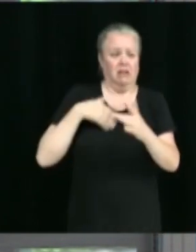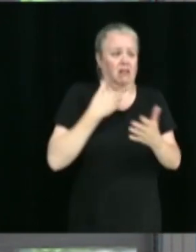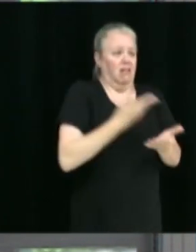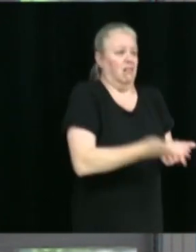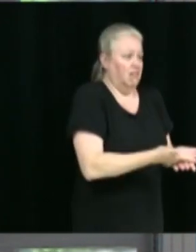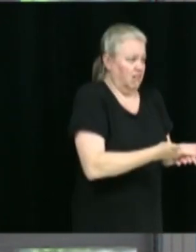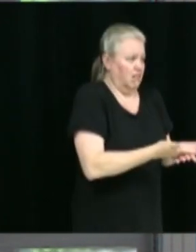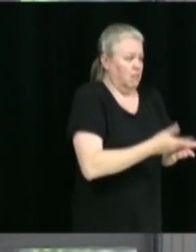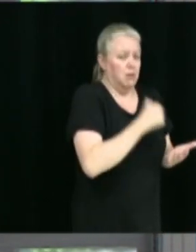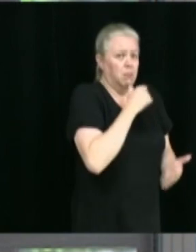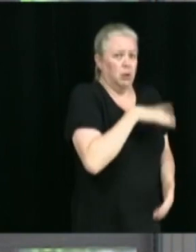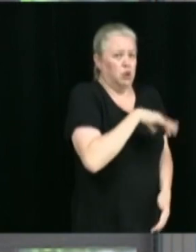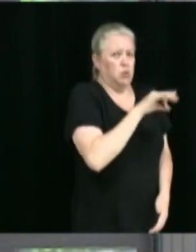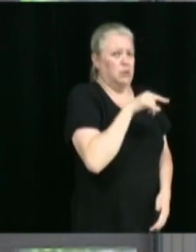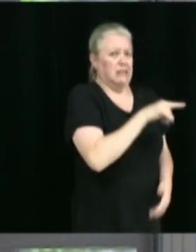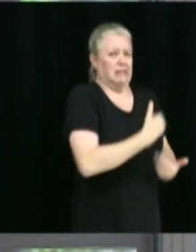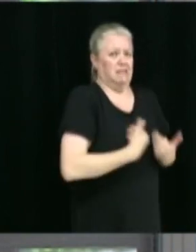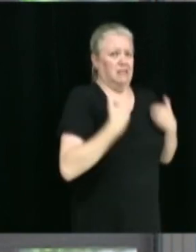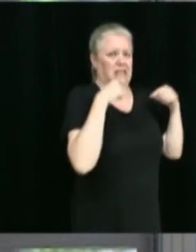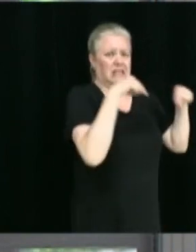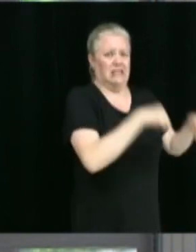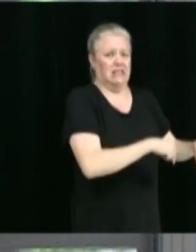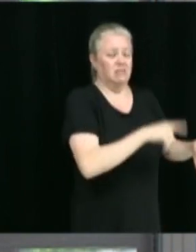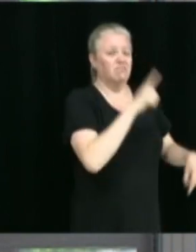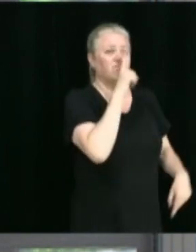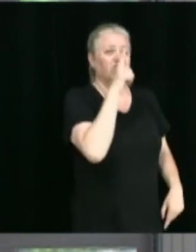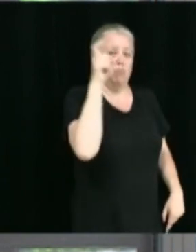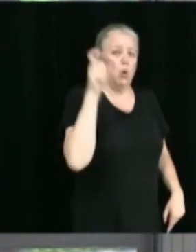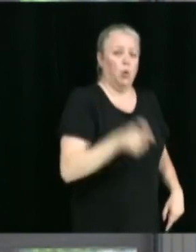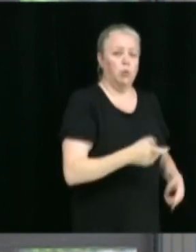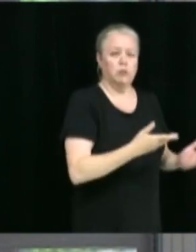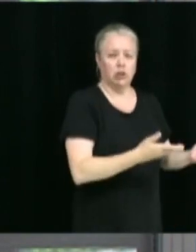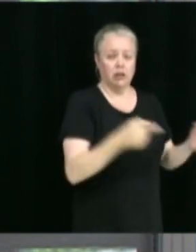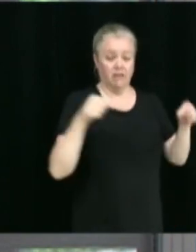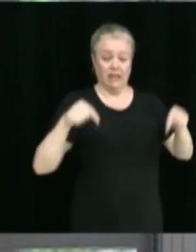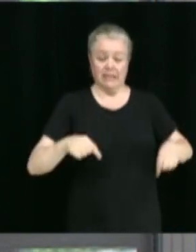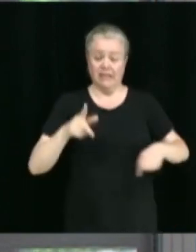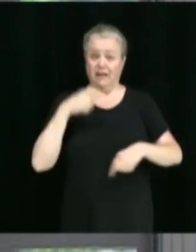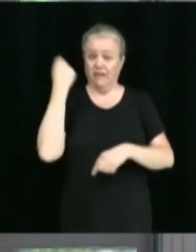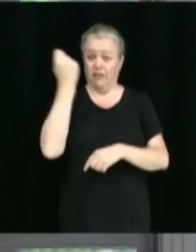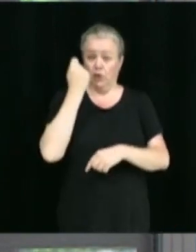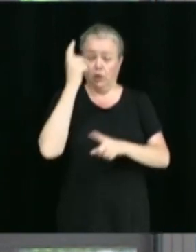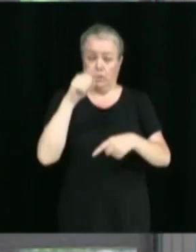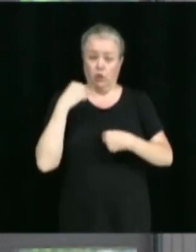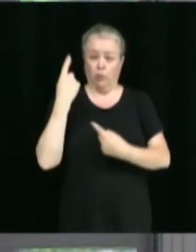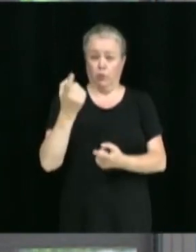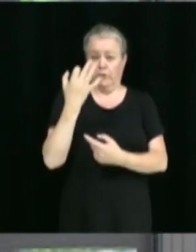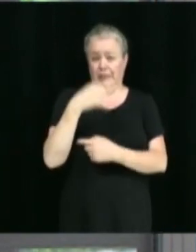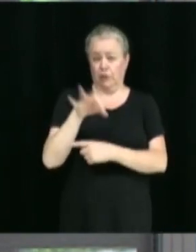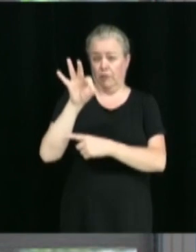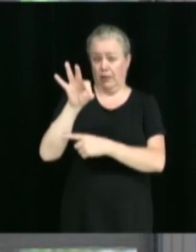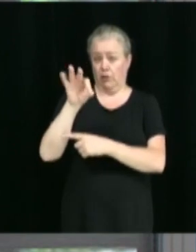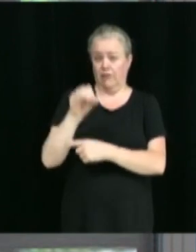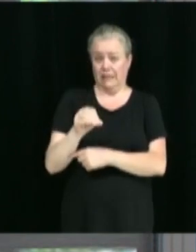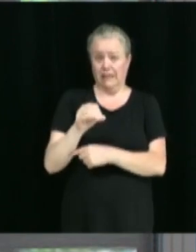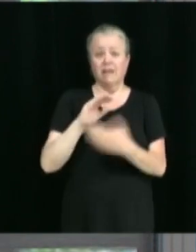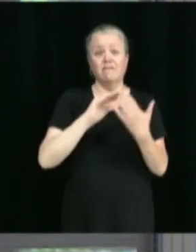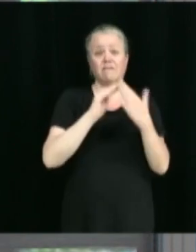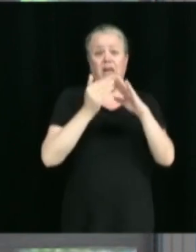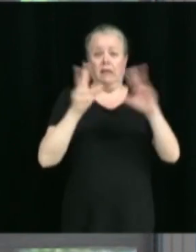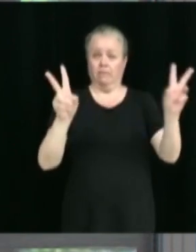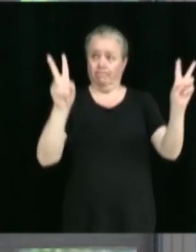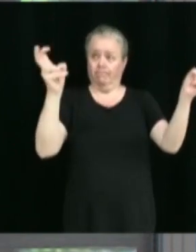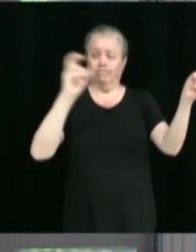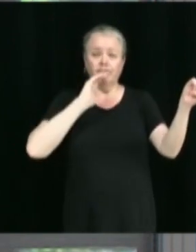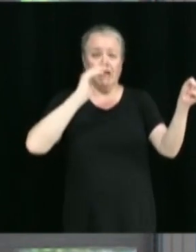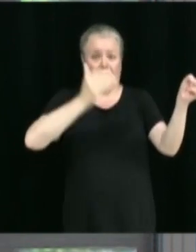la plupart. Victoriaville est depuis de nombreuses années, depuis 1990, est une ville d'accueil au sens de la loi du Québec.